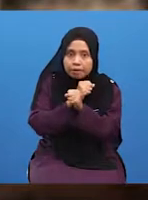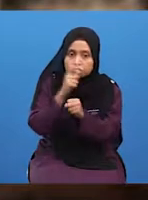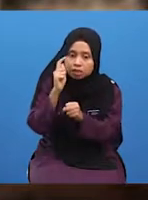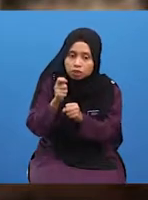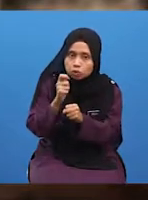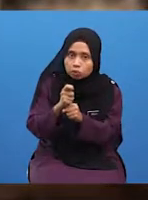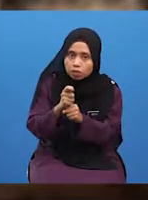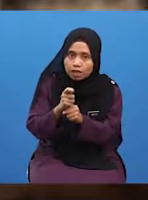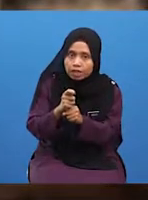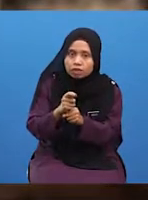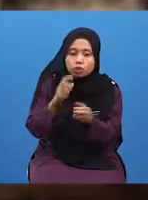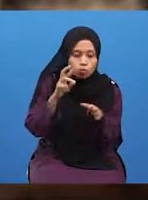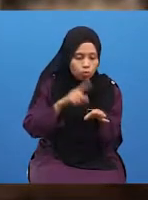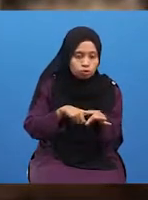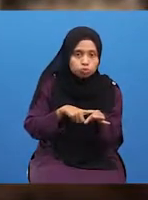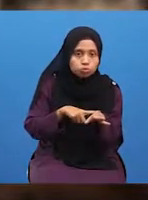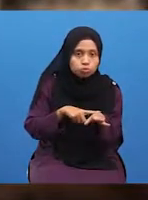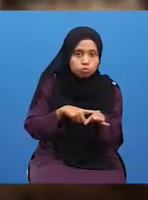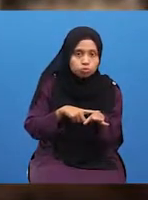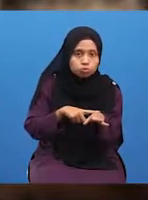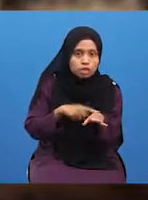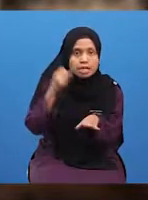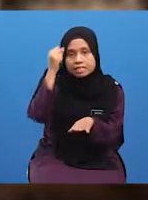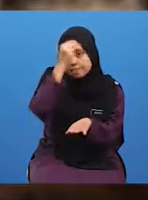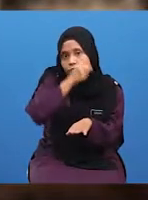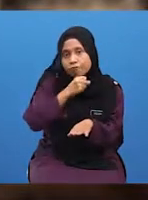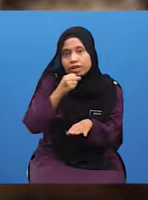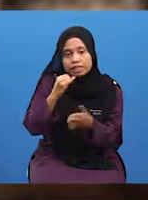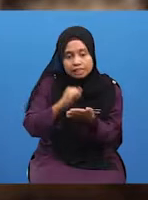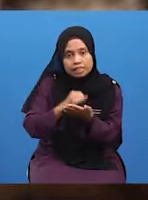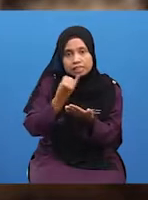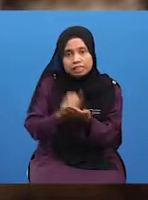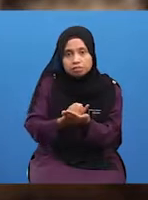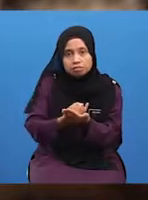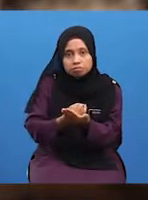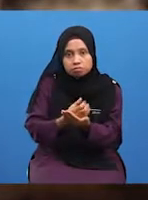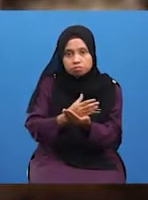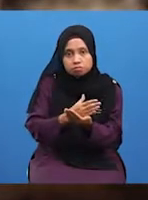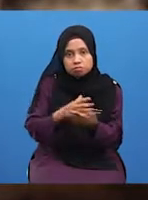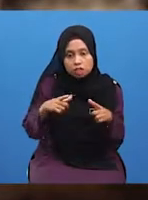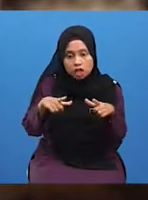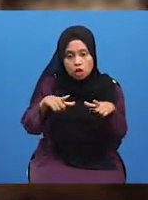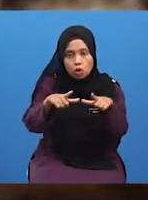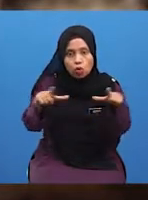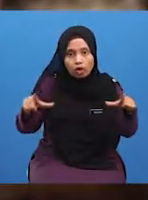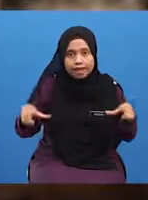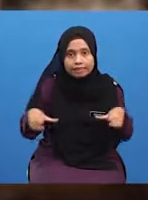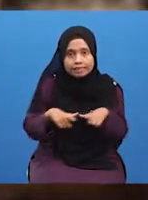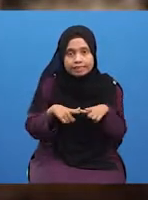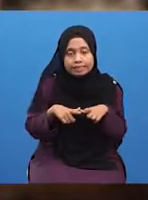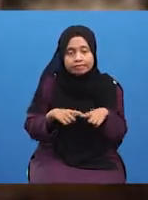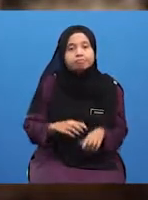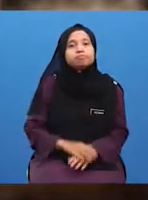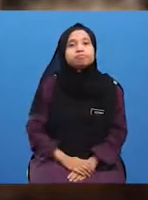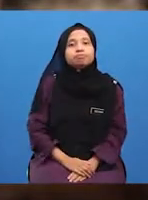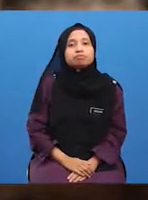menentukan waktu, sifat iklim dan lokasi sesuatu tempat.